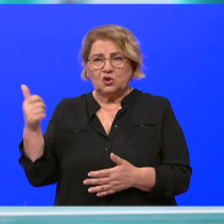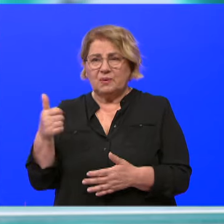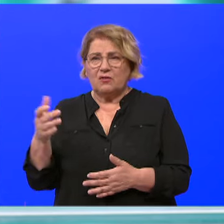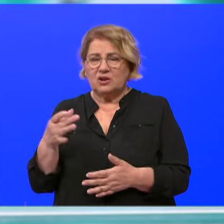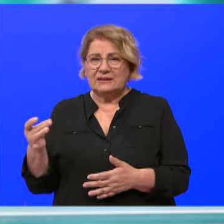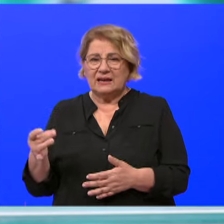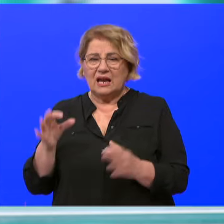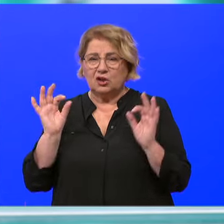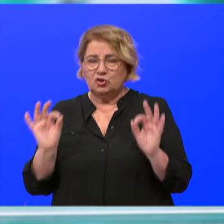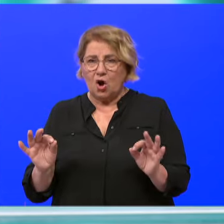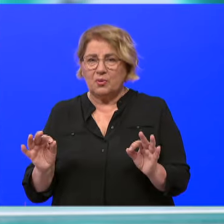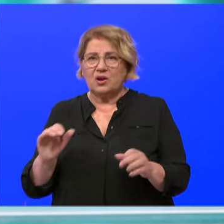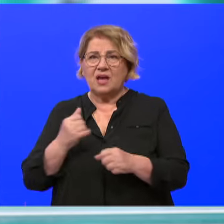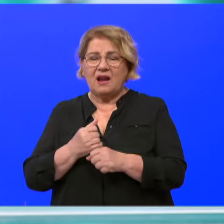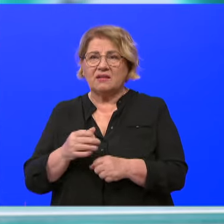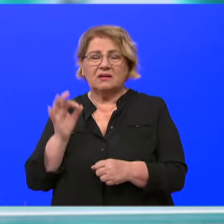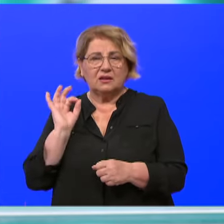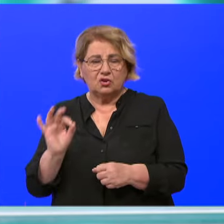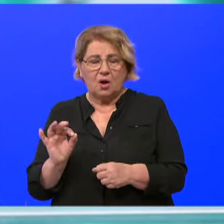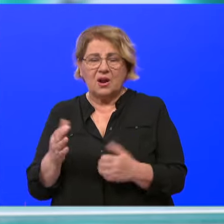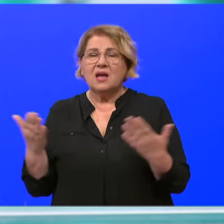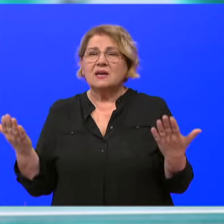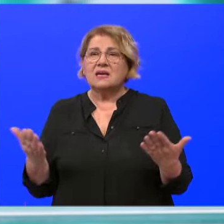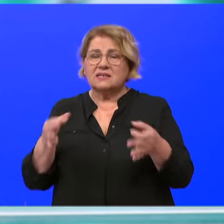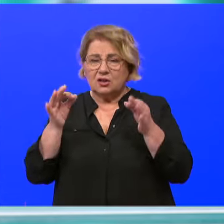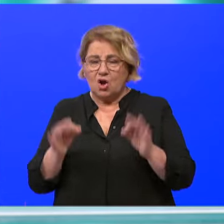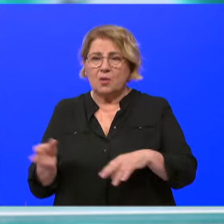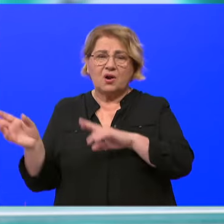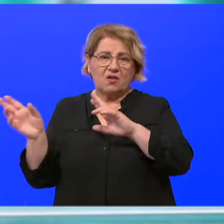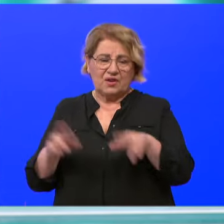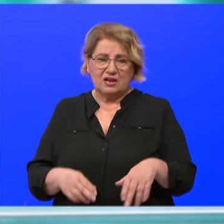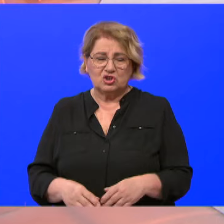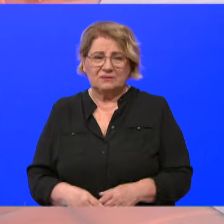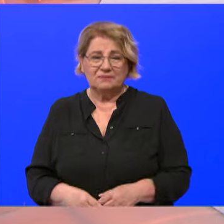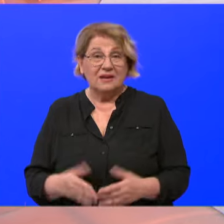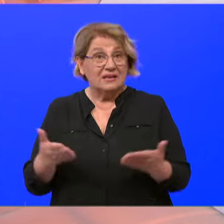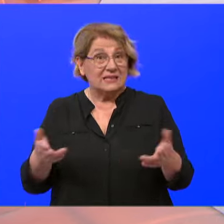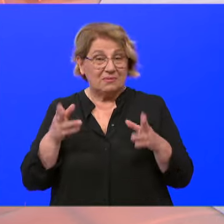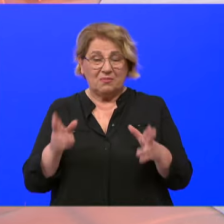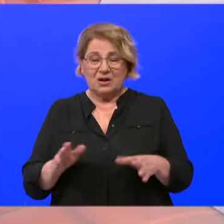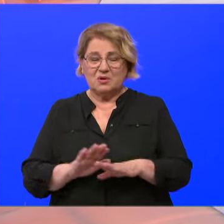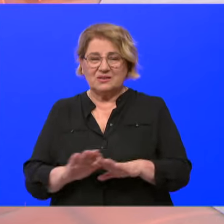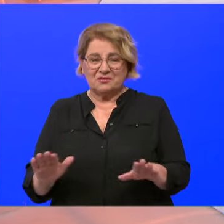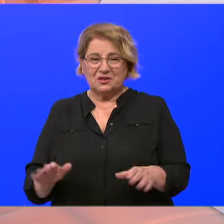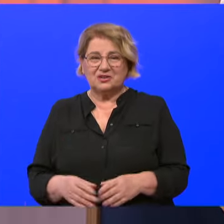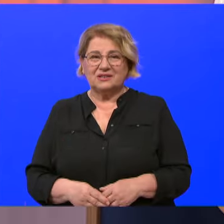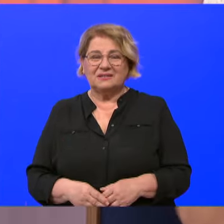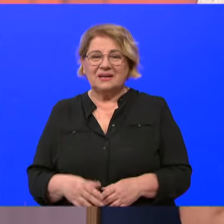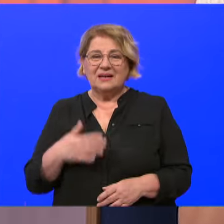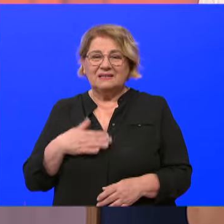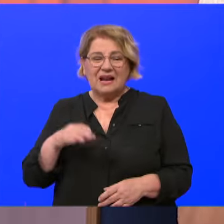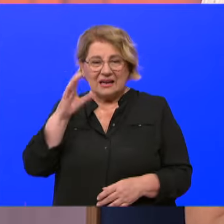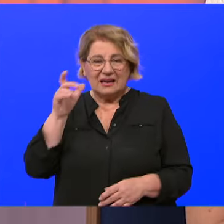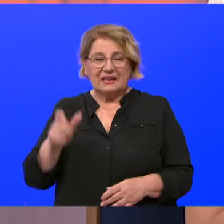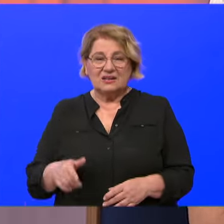dana dobro je činiti dobro, jer se dobro uvijek zdobri mrača. I tako živimo. time moramo završiti. Evo, poštovani gledatelji,